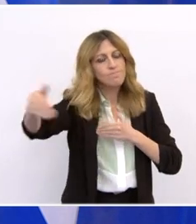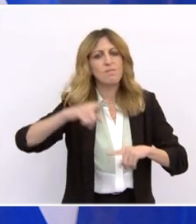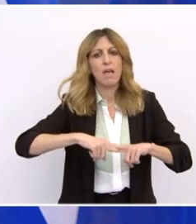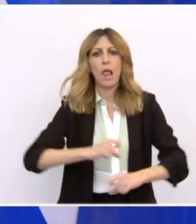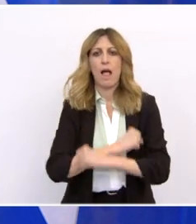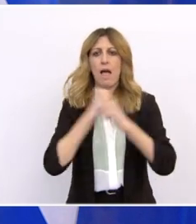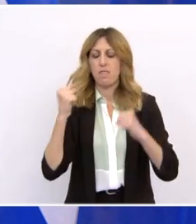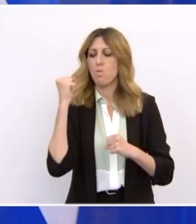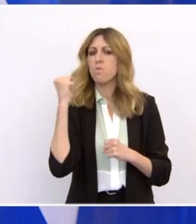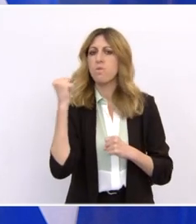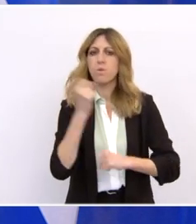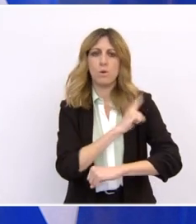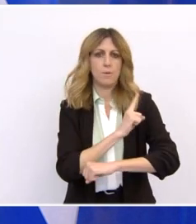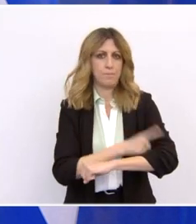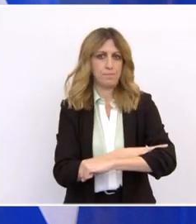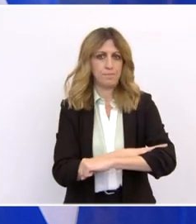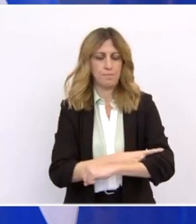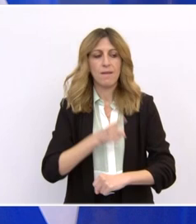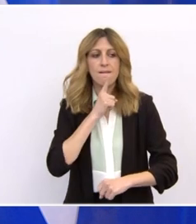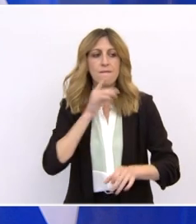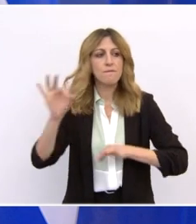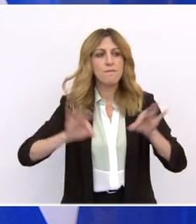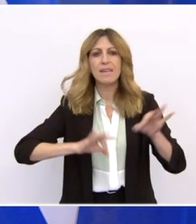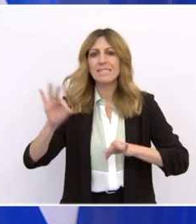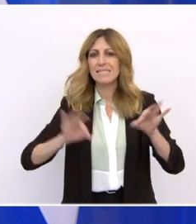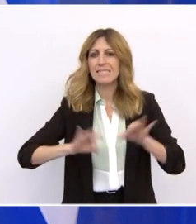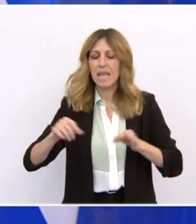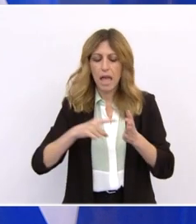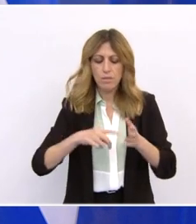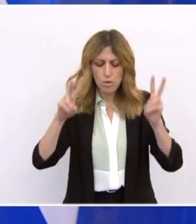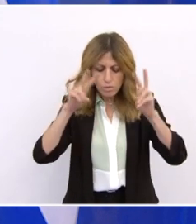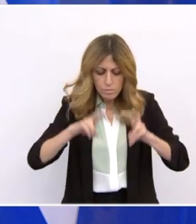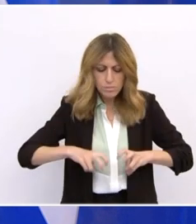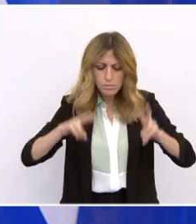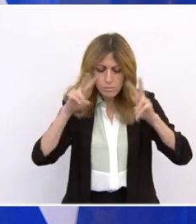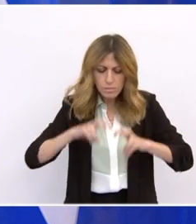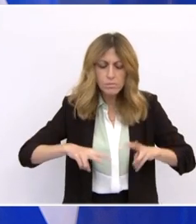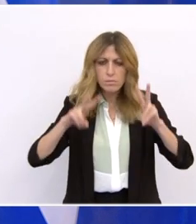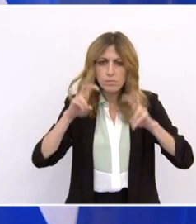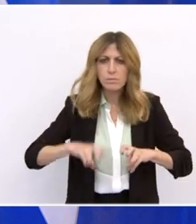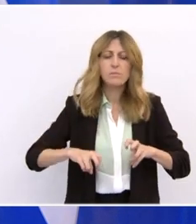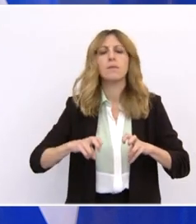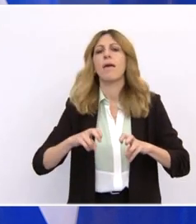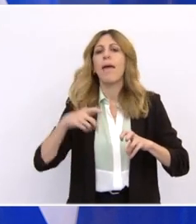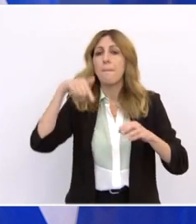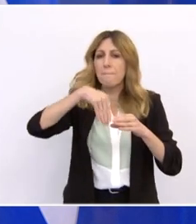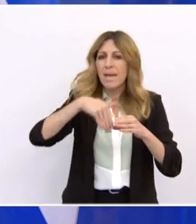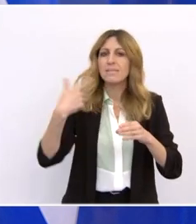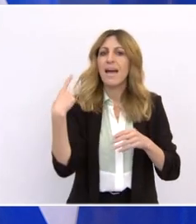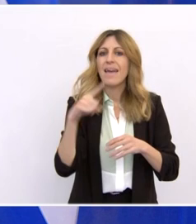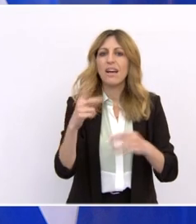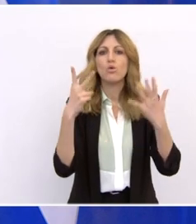πολύ καλά μελετημένο οδικό χάρτη 170 συγκεκριμένων έργων,